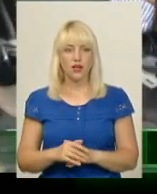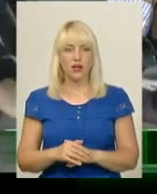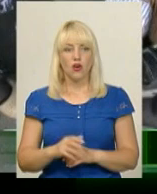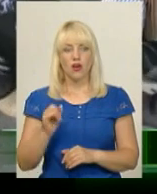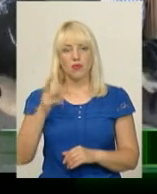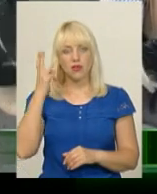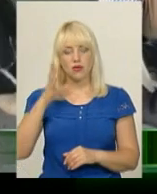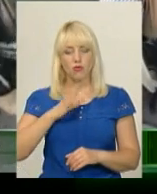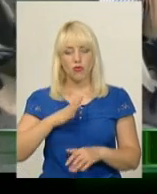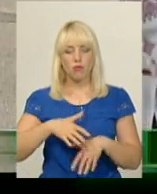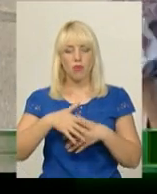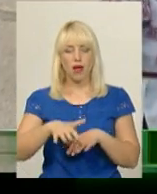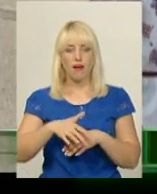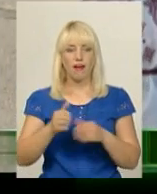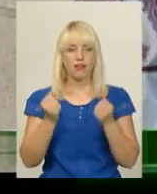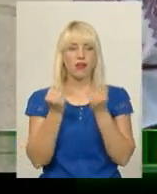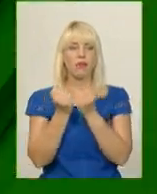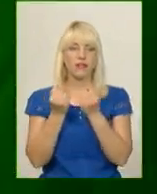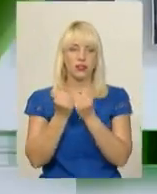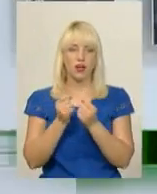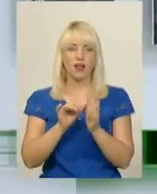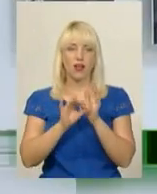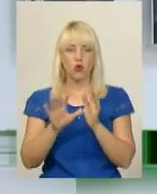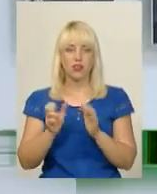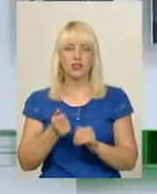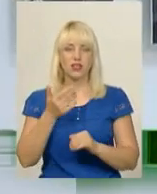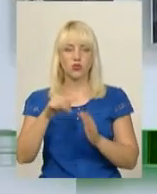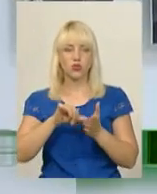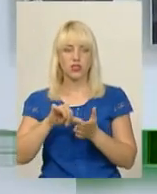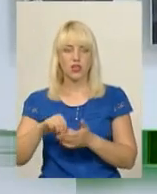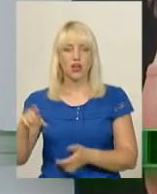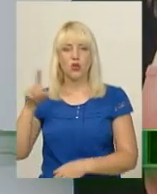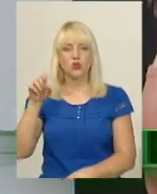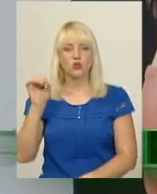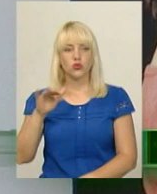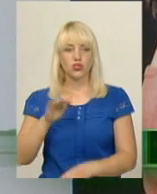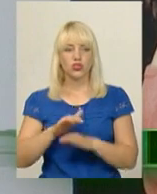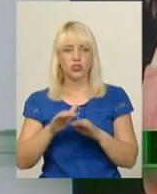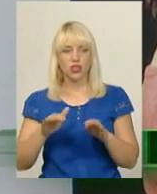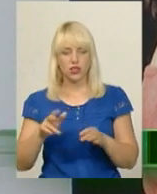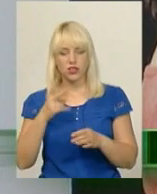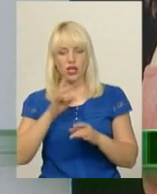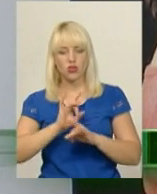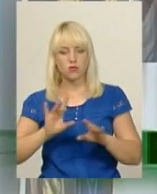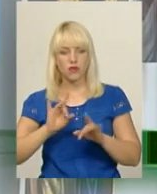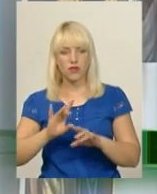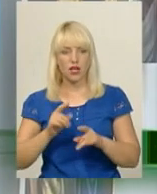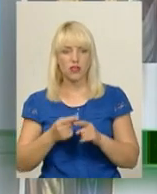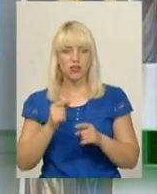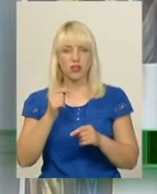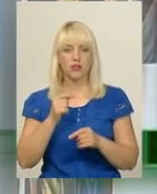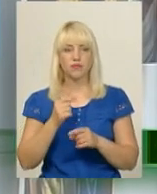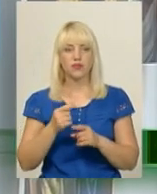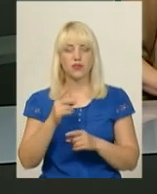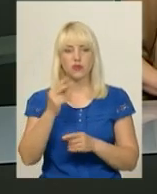близнюків, рекордний за кількістю учасників. Про сонячних дітей розповідає виставка херсонського фотохудожника Олександра Андрюшченка.